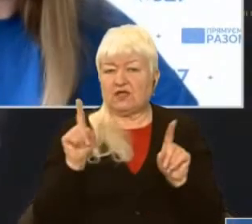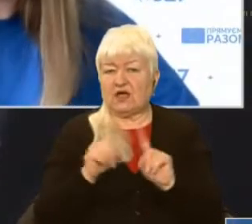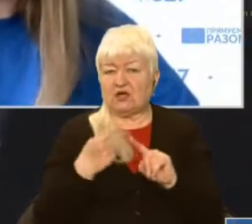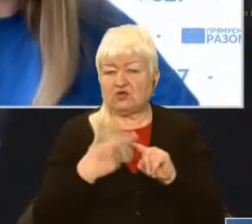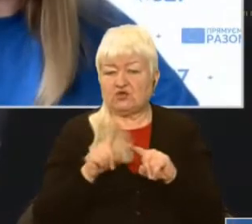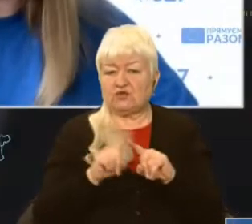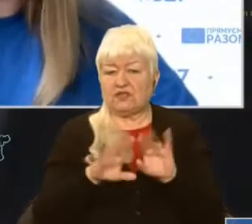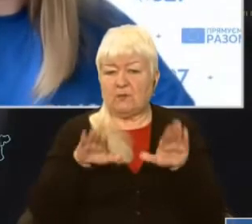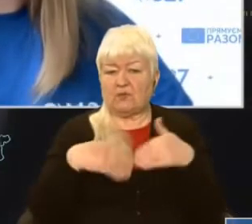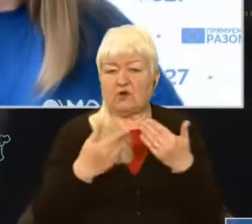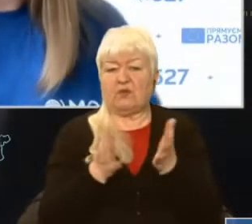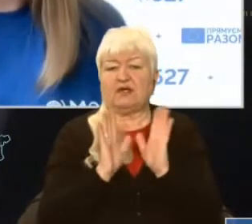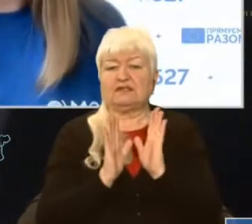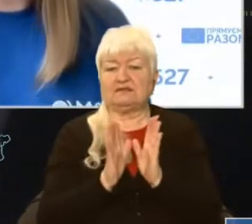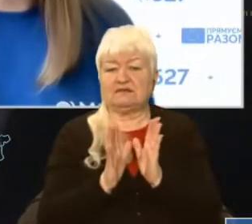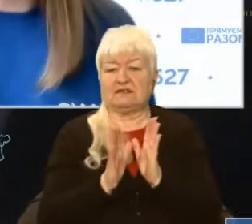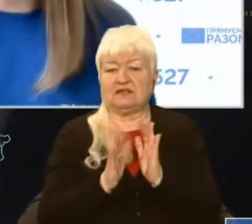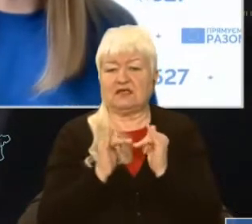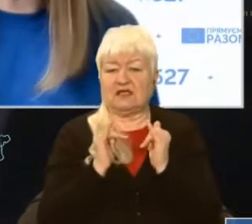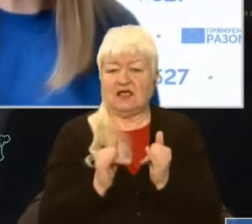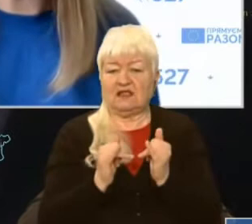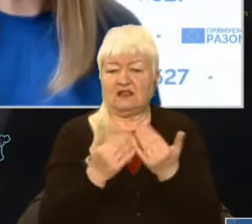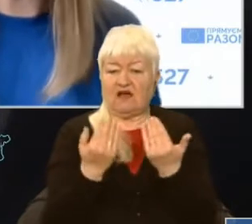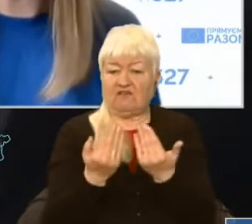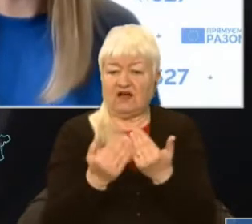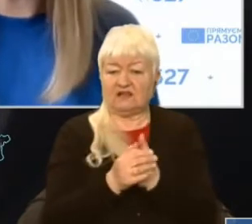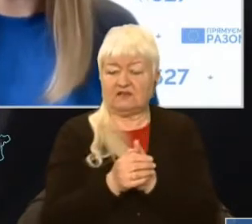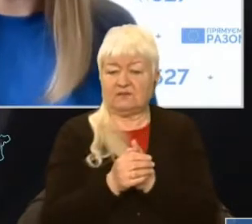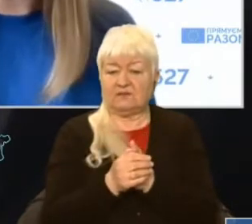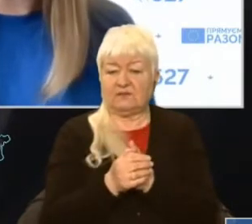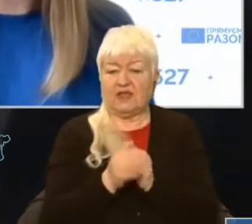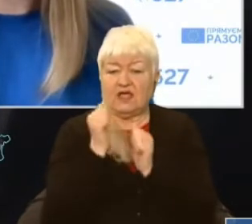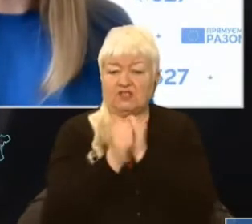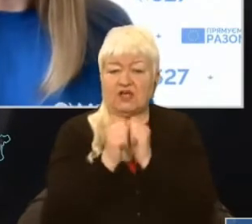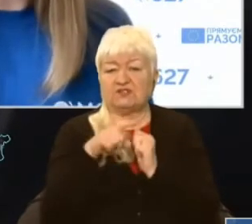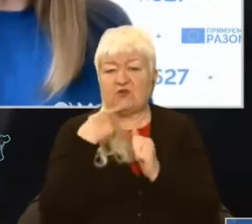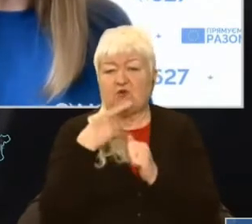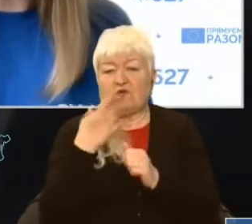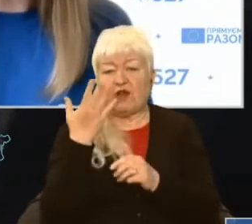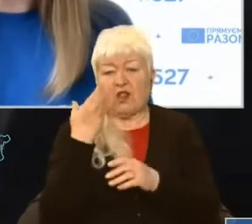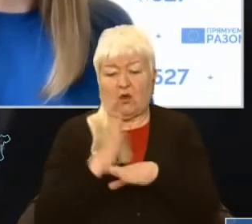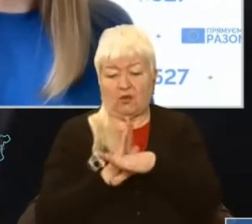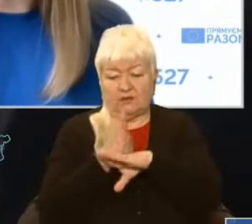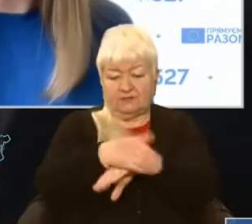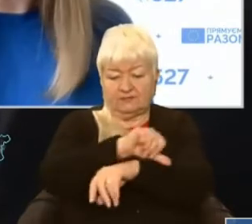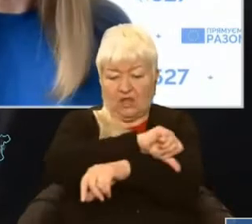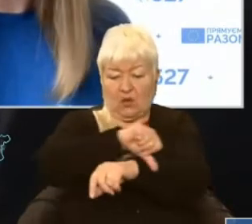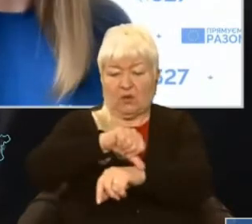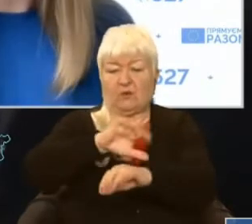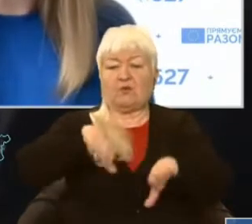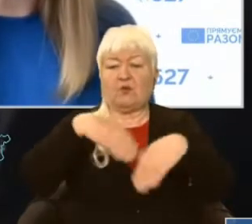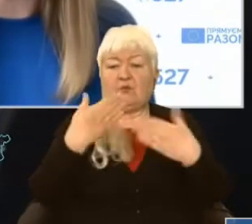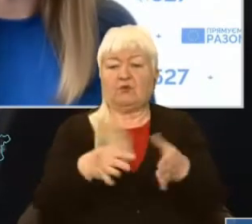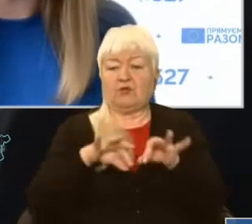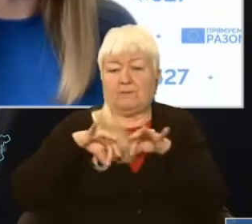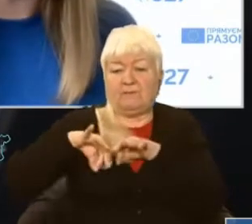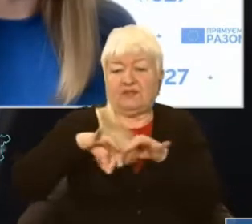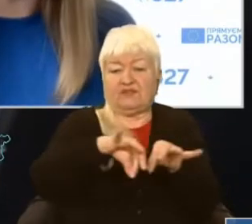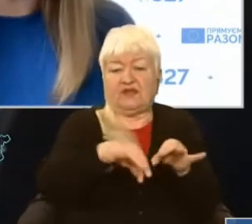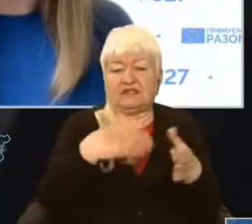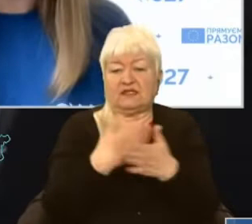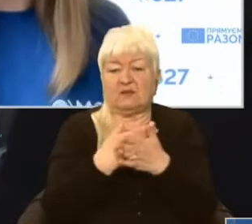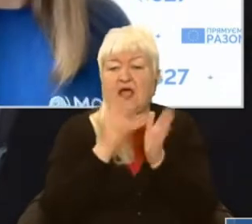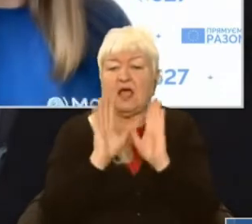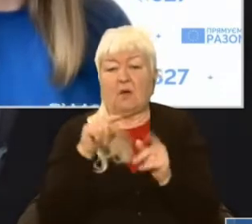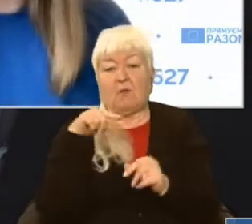ця пропозиція тільки діє для вас, знаєте, як дуже часто говорили при перетині кордону, ми бачили, що пропонують підвести лише, наприклад,